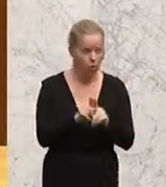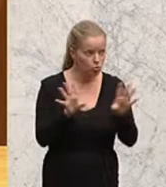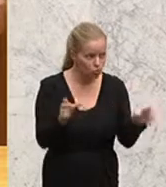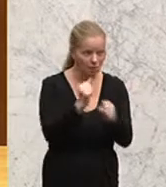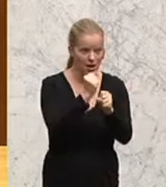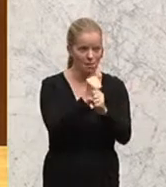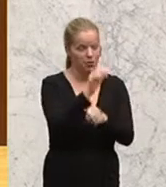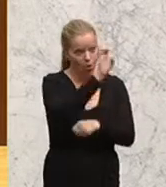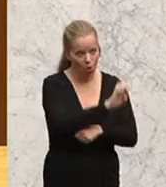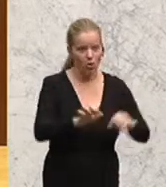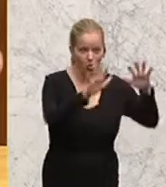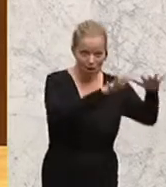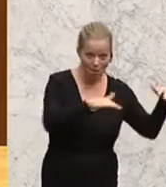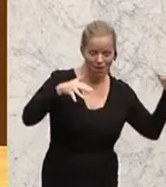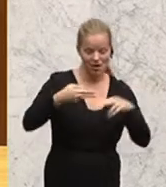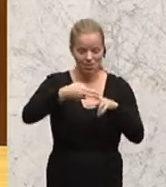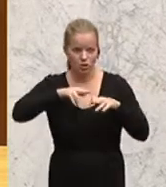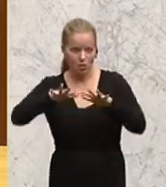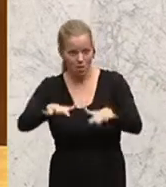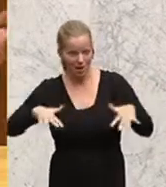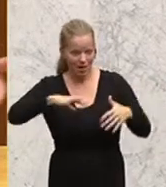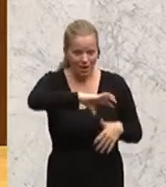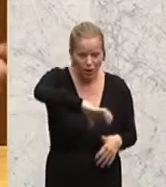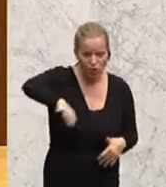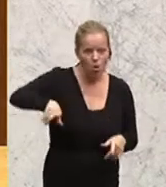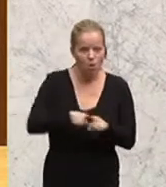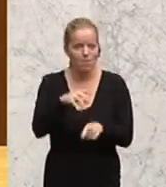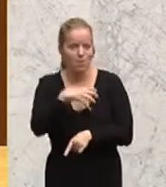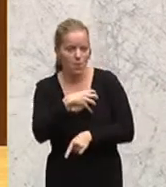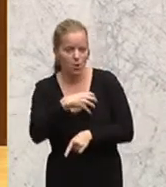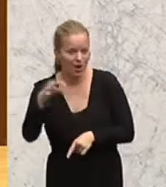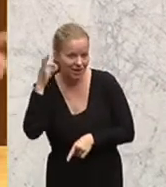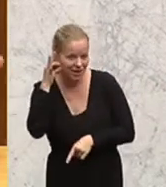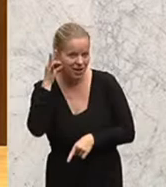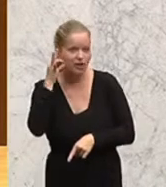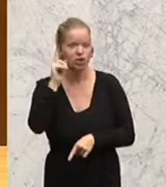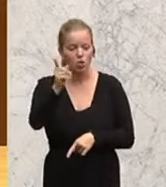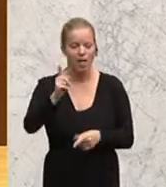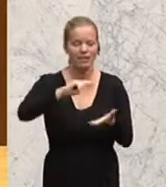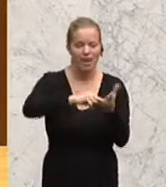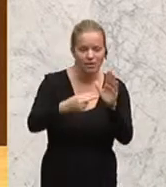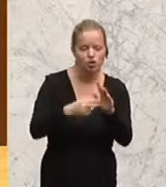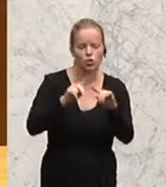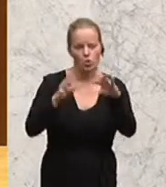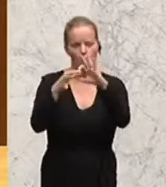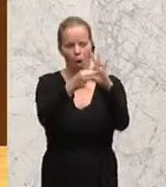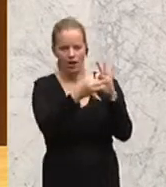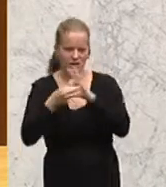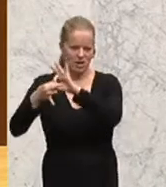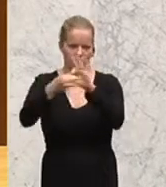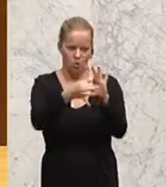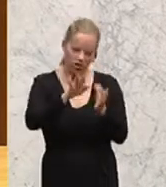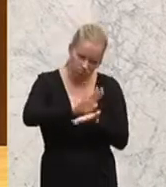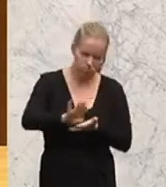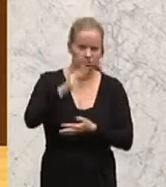den nationalen Parlamenten und regionalen und den Bürgerinnen und Bürgern technisch und organisatorisch